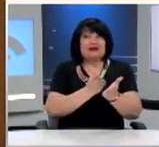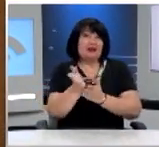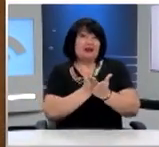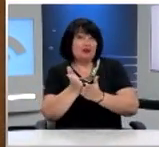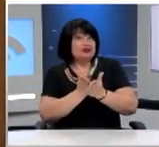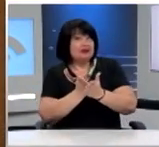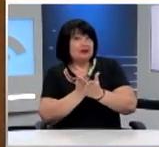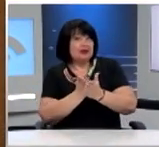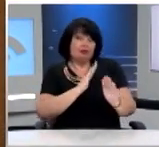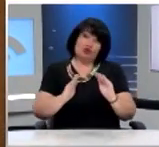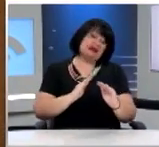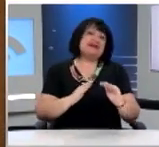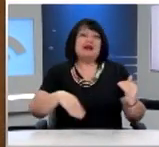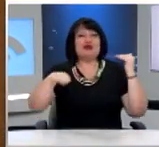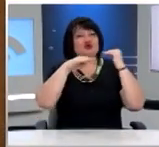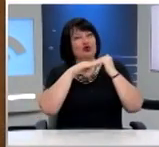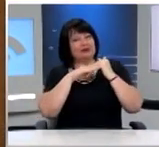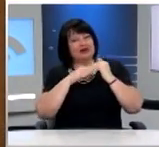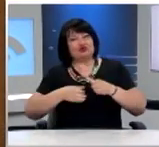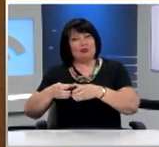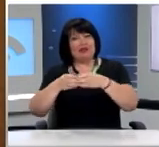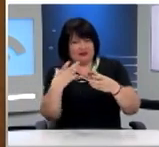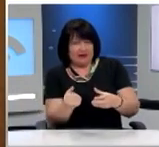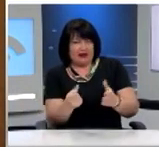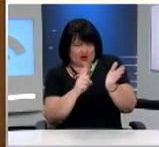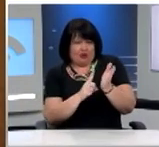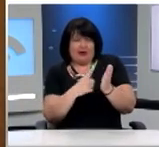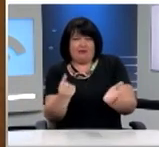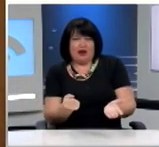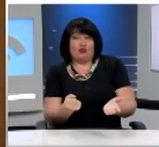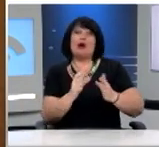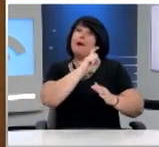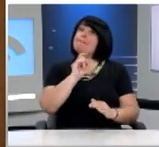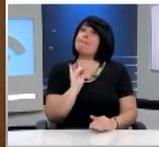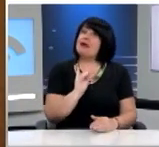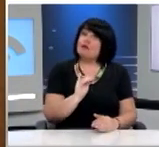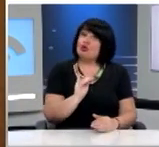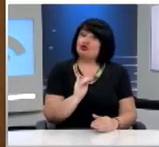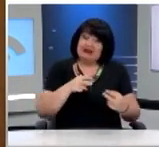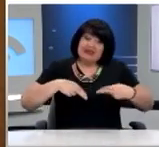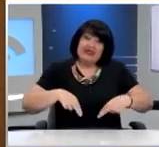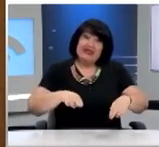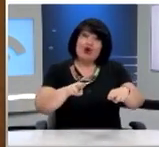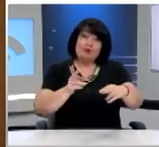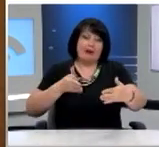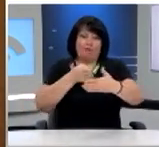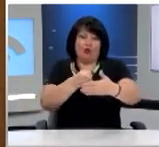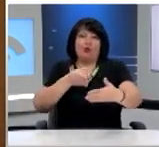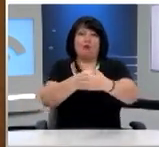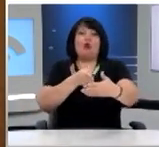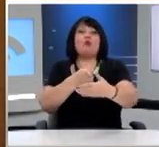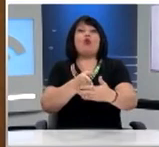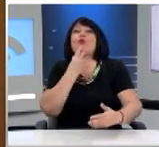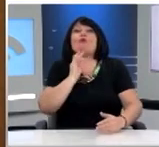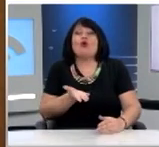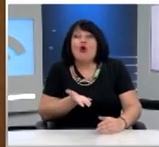ανάμεσα σε αυτές την ισοτιμία τους υπάρχει ήδη. Αλλά μήπως ωστόσο οι δρόμοι αυτοί είναι μεταμποδίων διότι